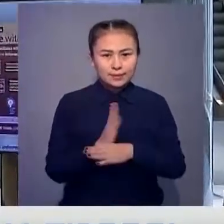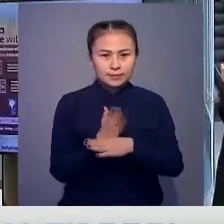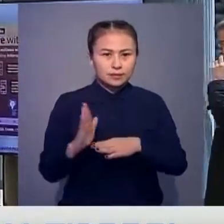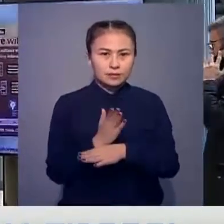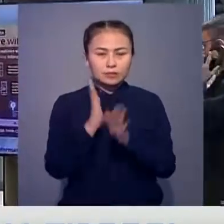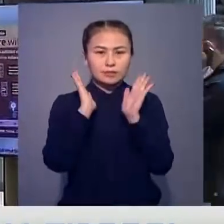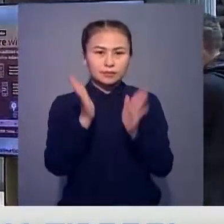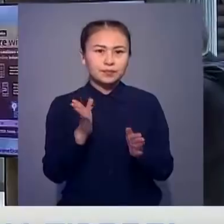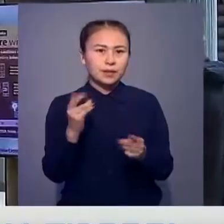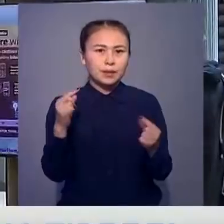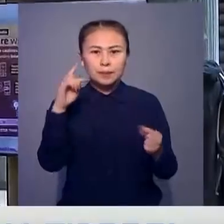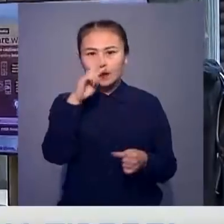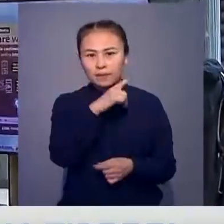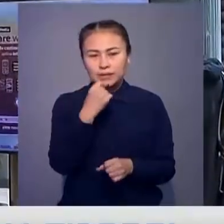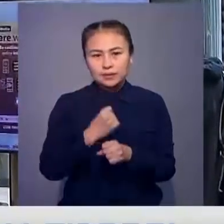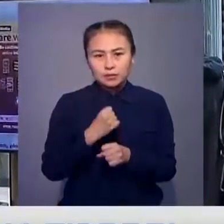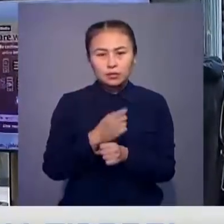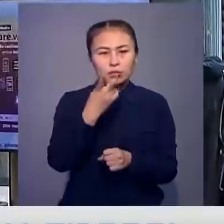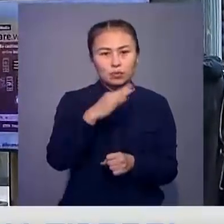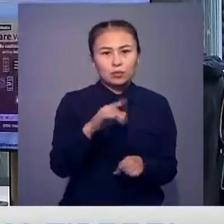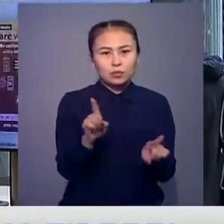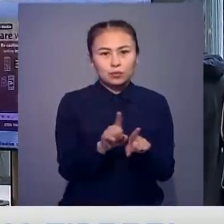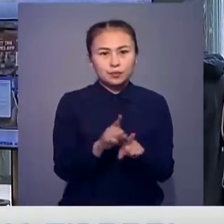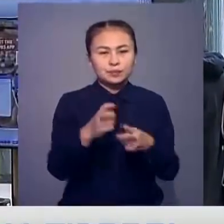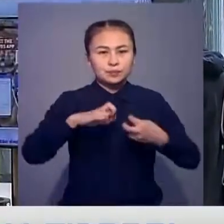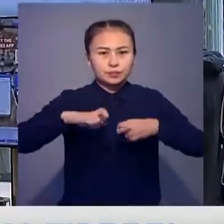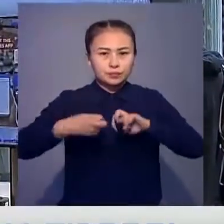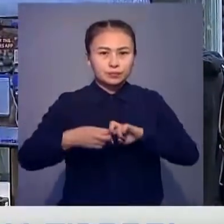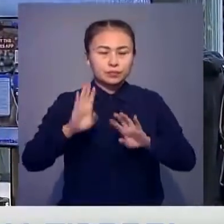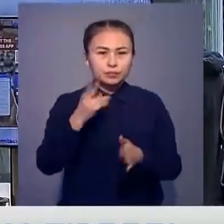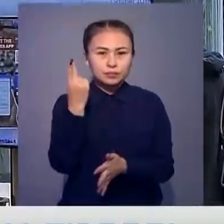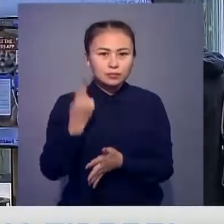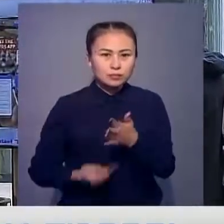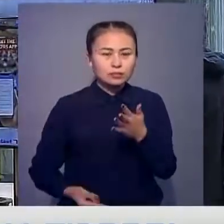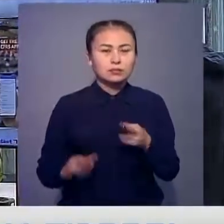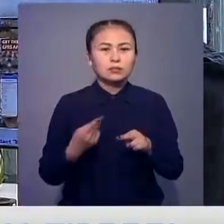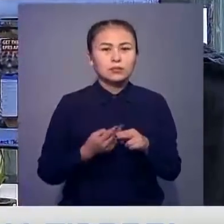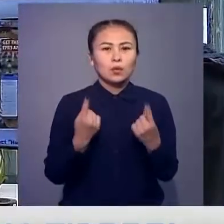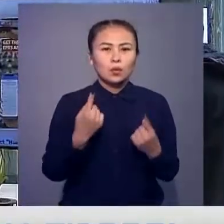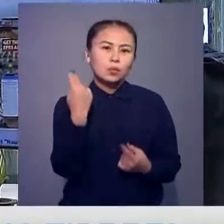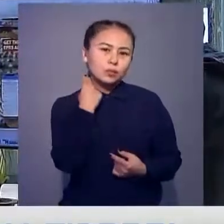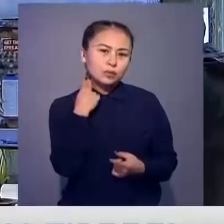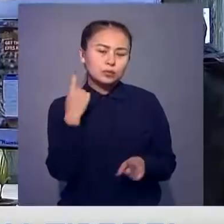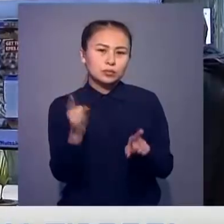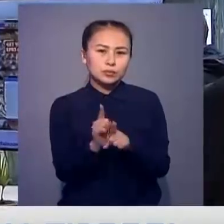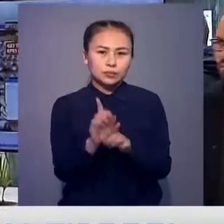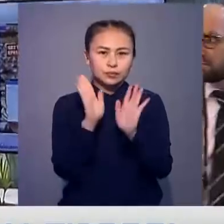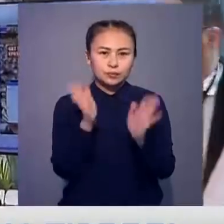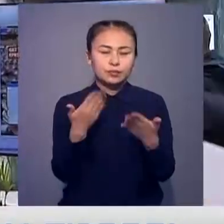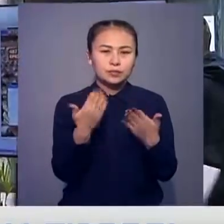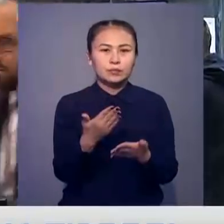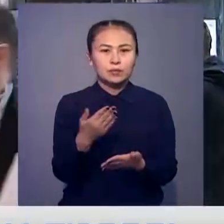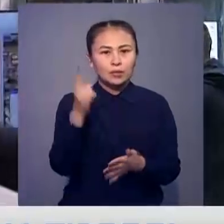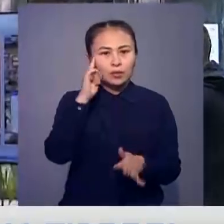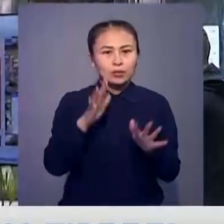Бұл дұрсы мес әрине. Бірақ қалай болғанда да осы мәселеде женгілістапқан тарап Ұлы Британия болары сөзсіз. Оған еш